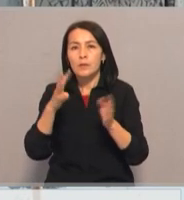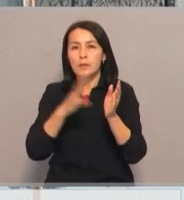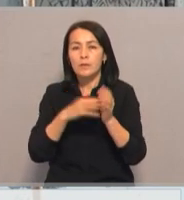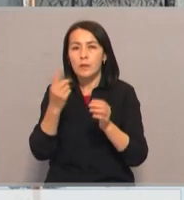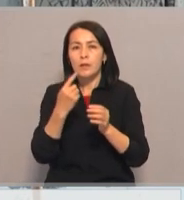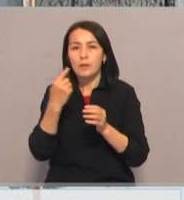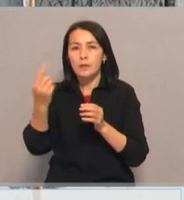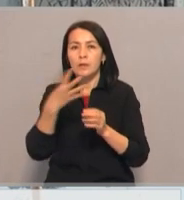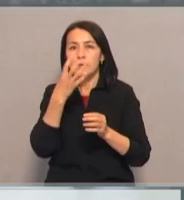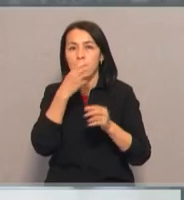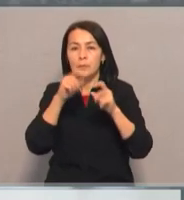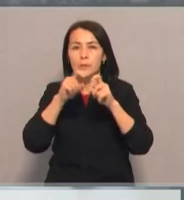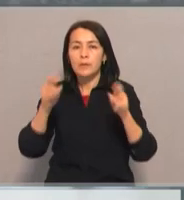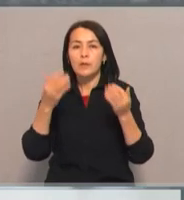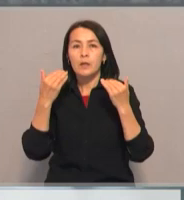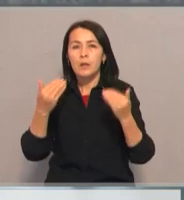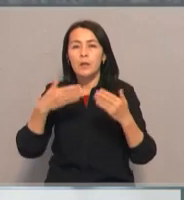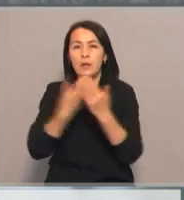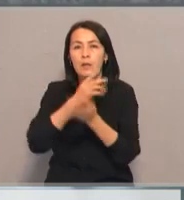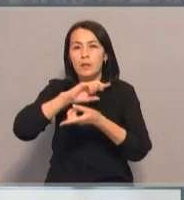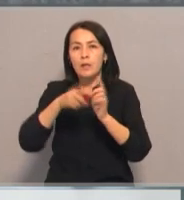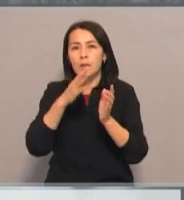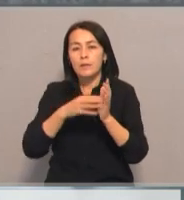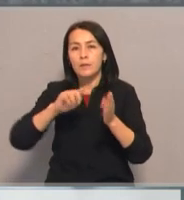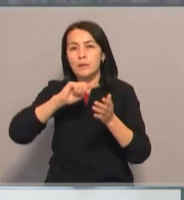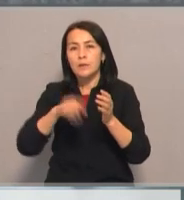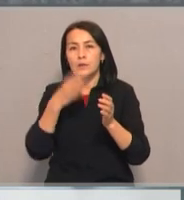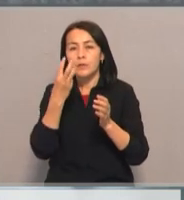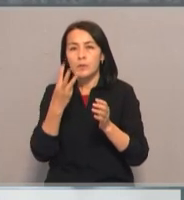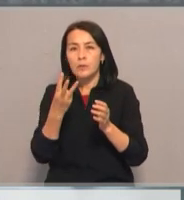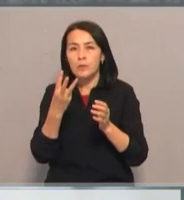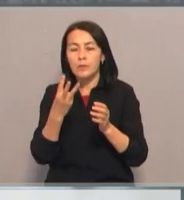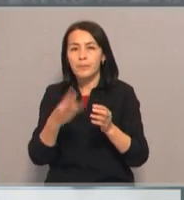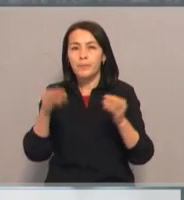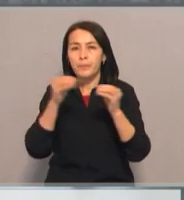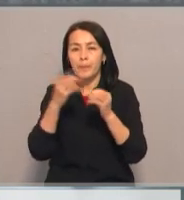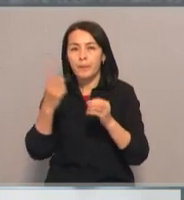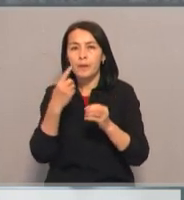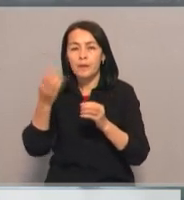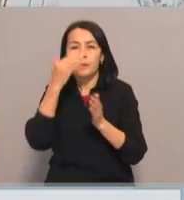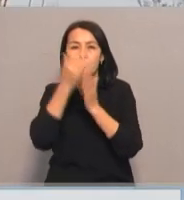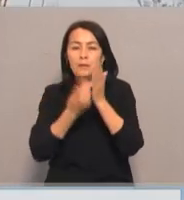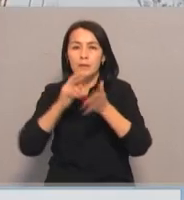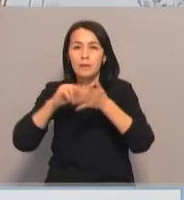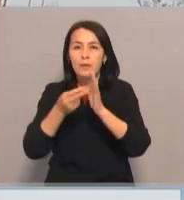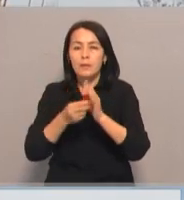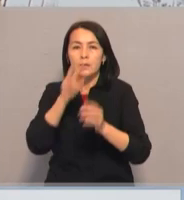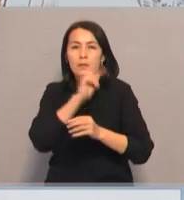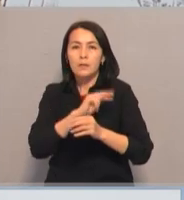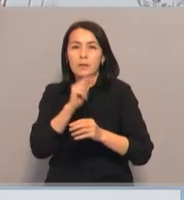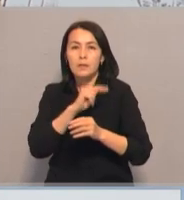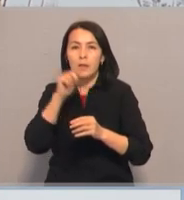километров тепловых сетей и реконструкция 9,3 километров. В рамках проектов планируется ремонт